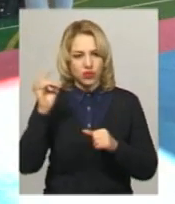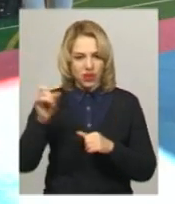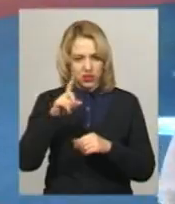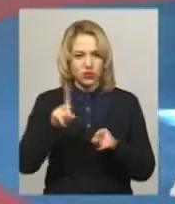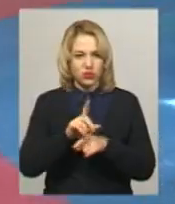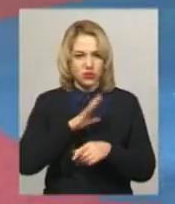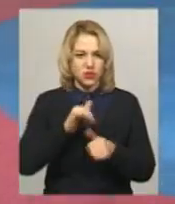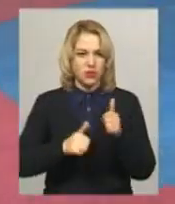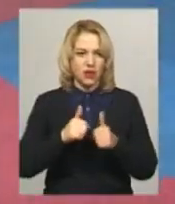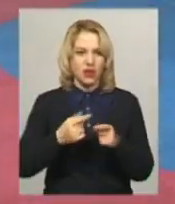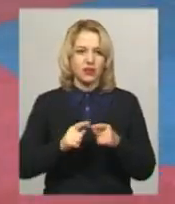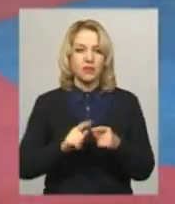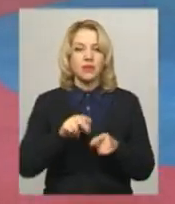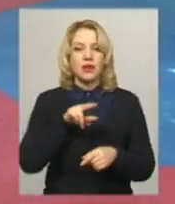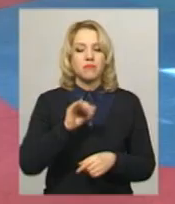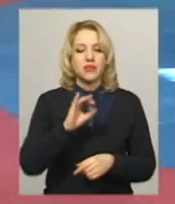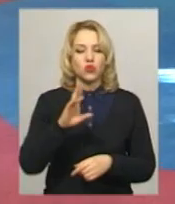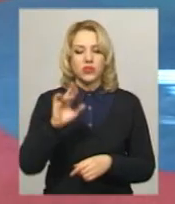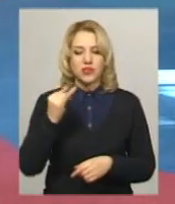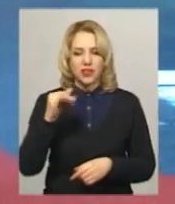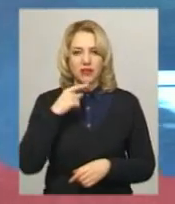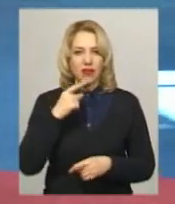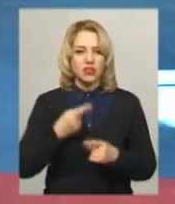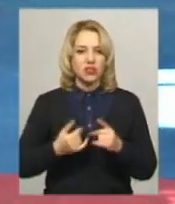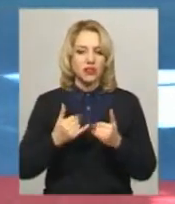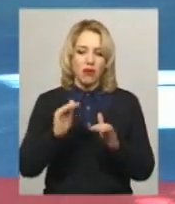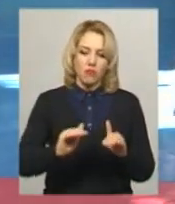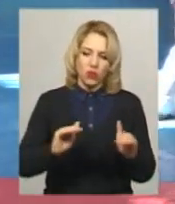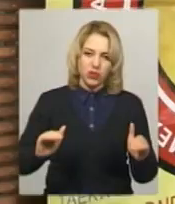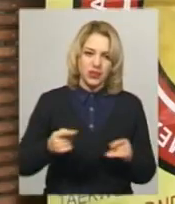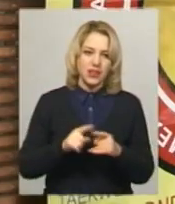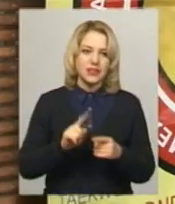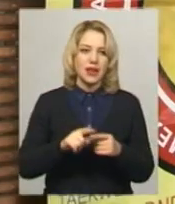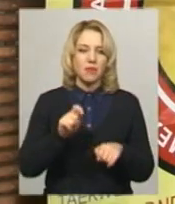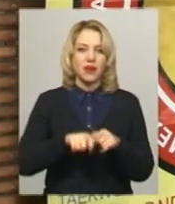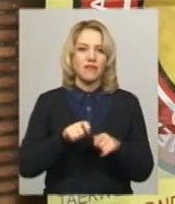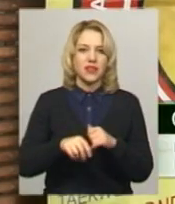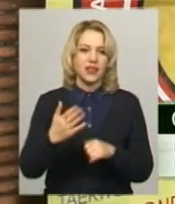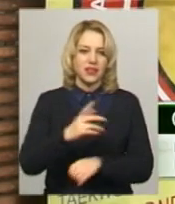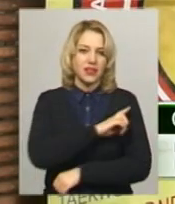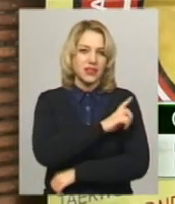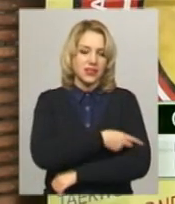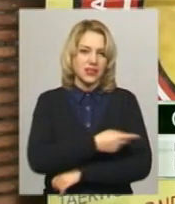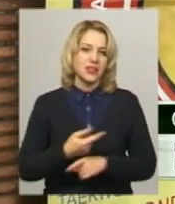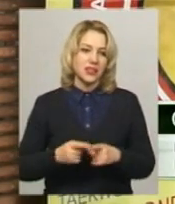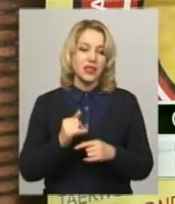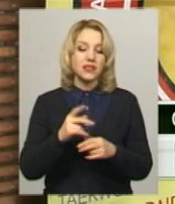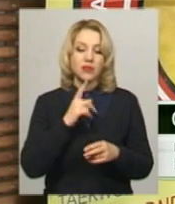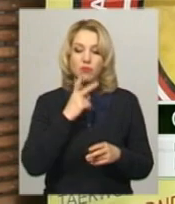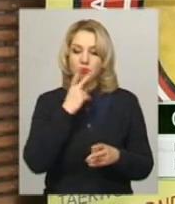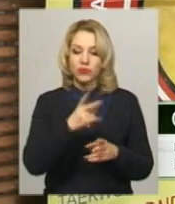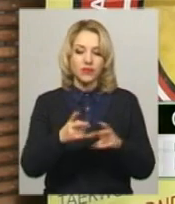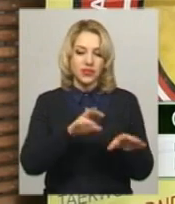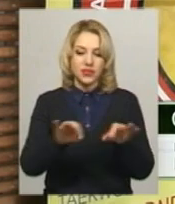змаганнях. Сергій Пісоцький каже, для молодших юників та дівчатці змагання – перевірка їхніх сил. Старт для того, щоб ми могли продивитись наших